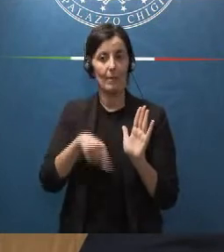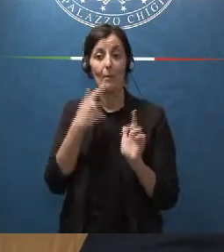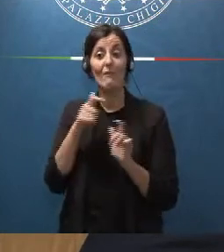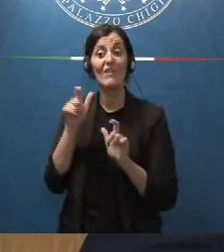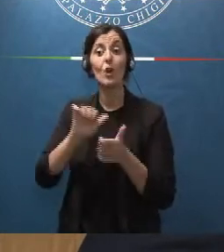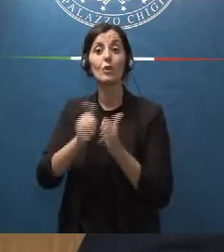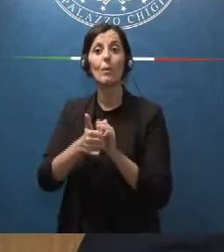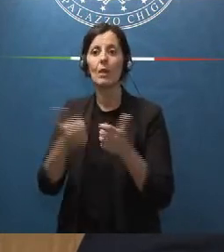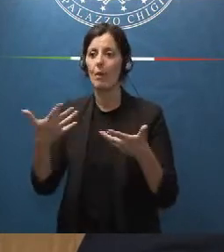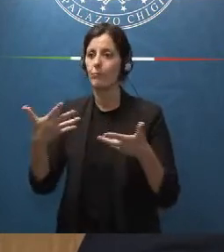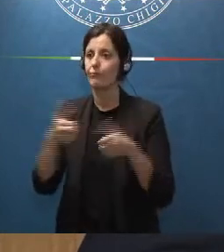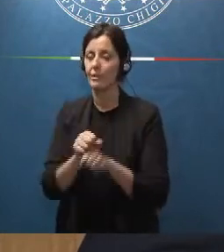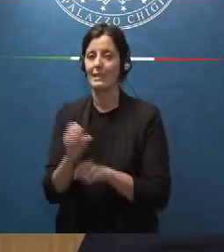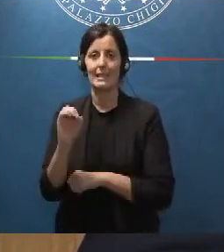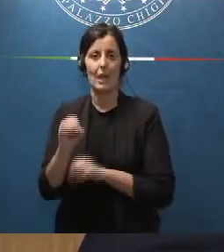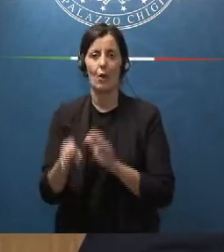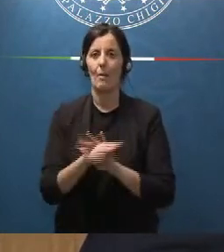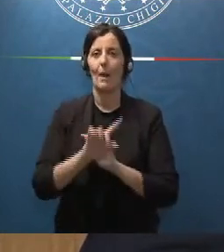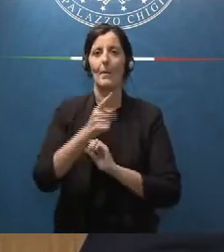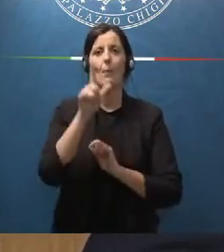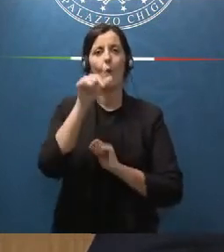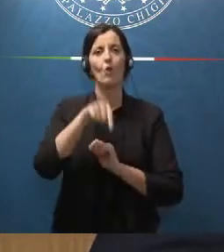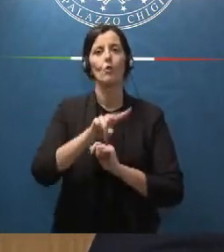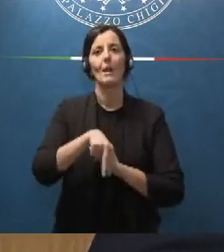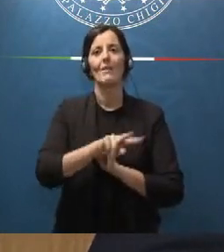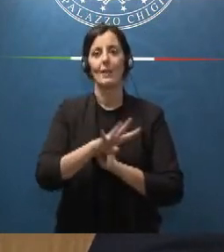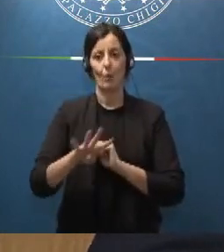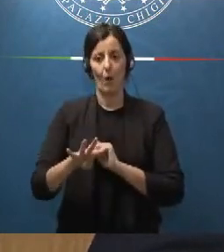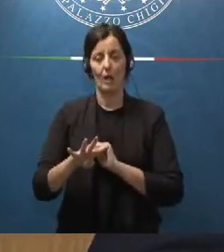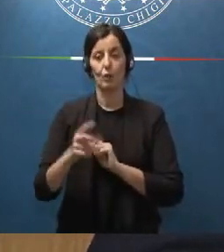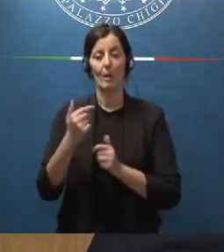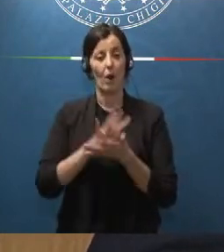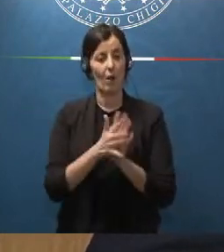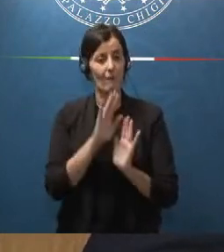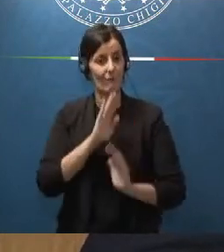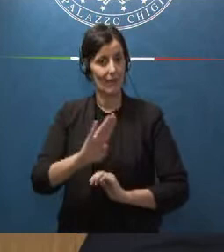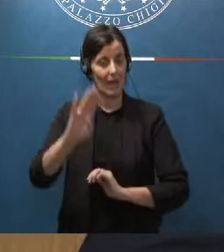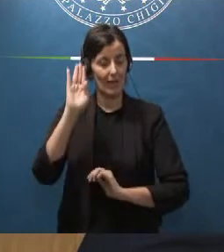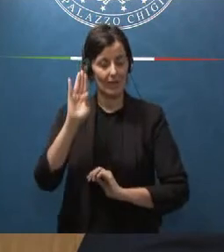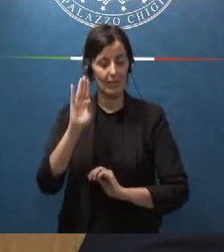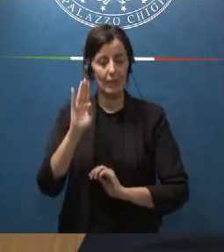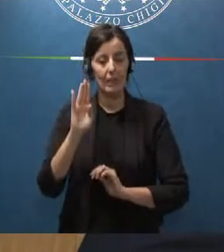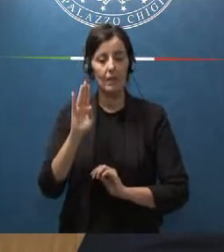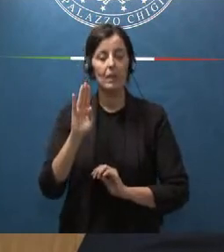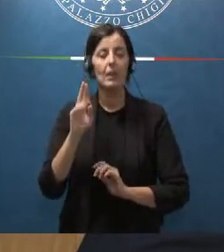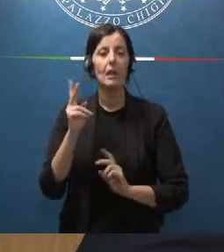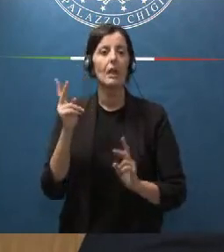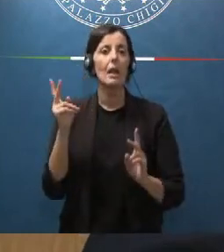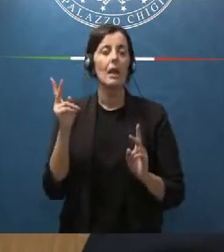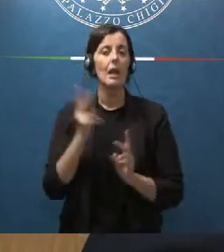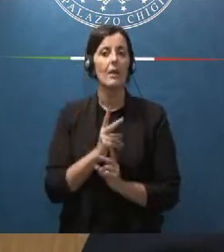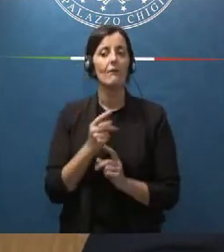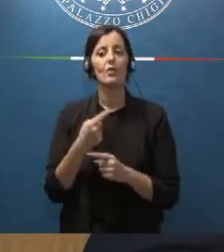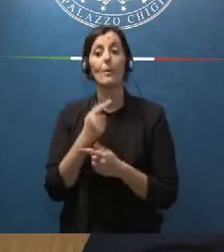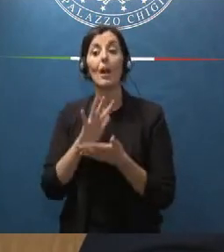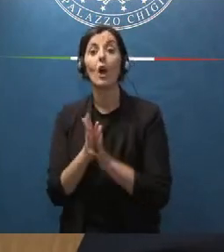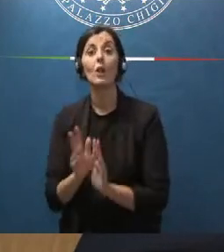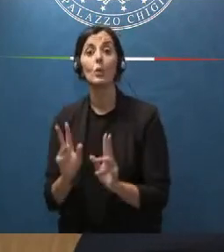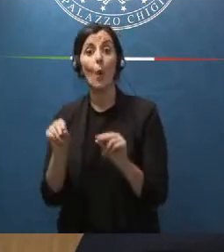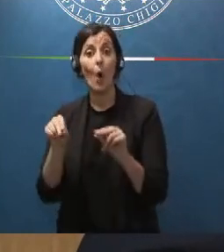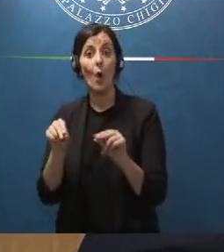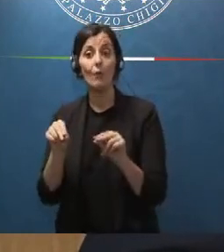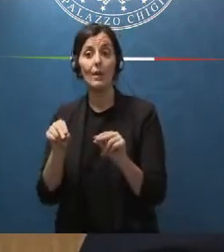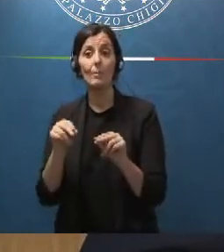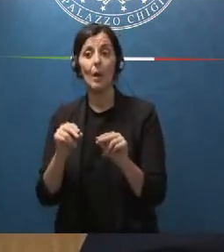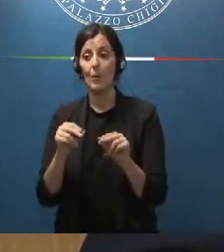sportivo a partire dal primo luglio 2024 per i vecchi contratti e non ne teneva conto per quanto riguarda i nuovi contratti